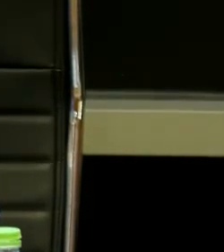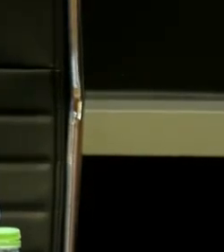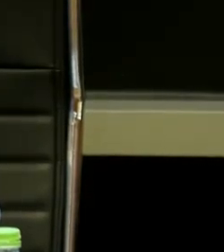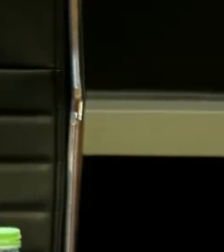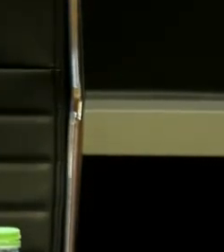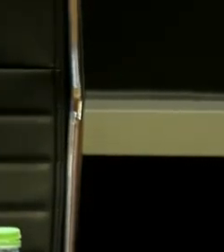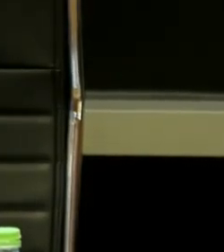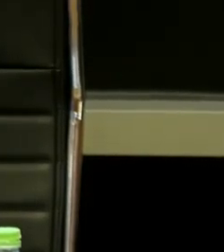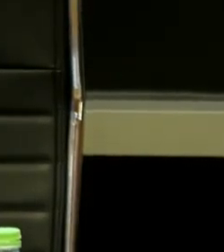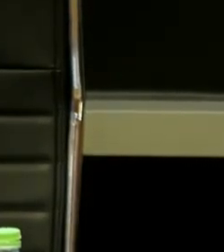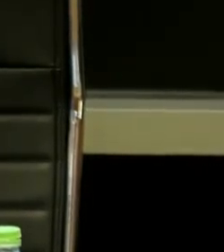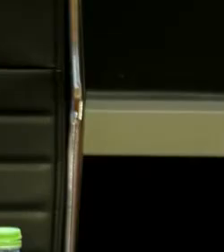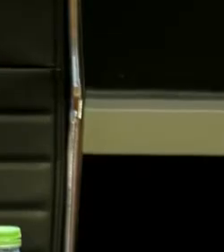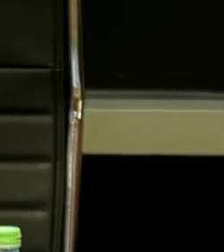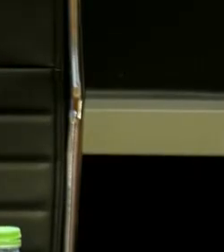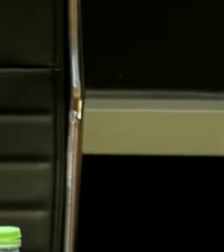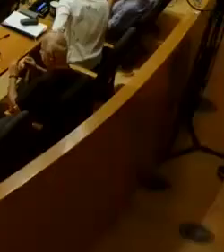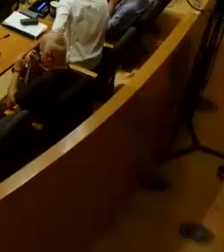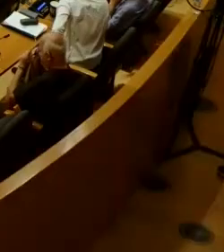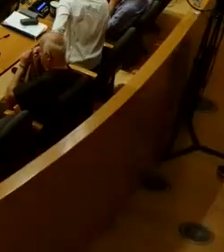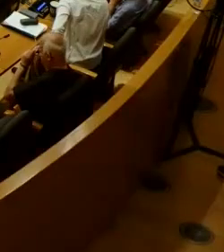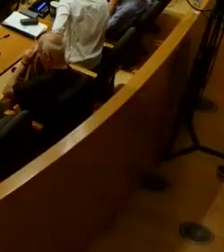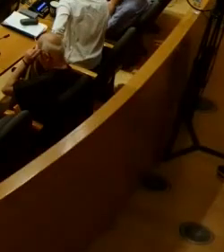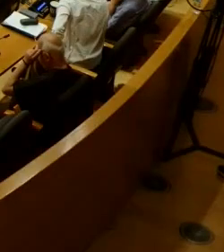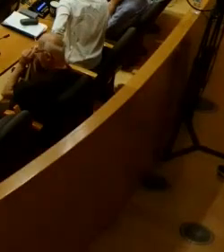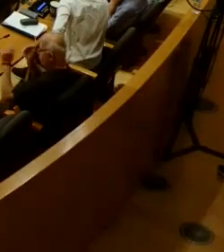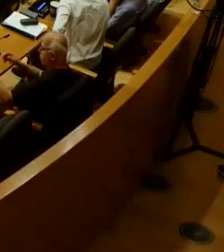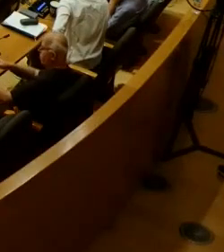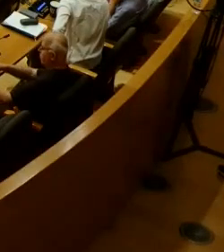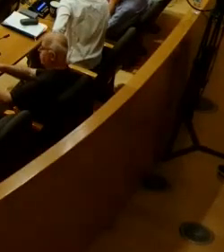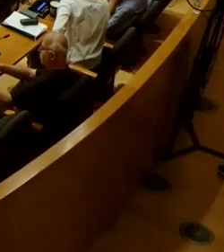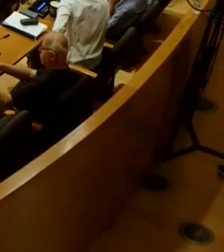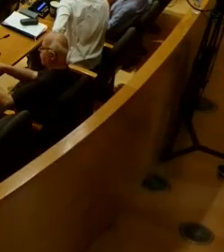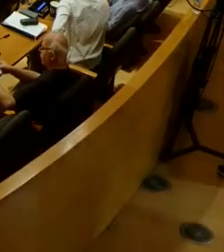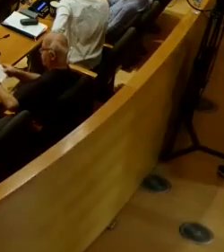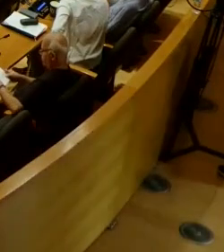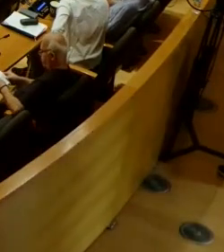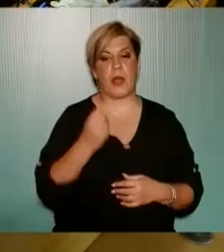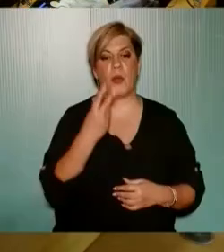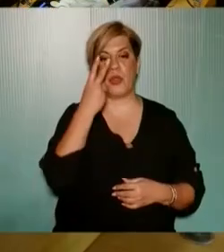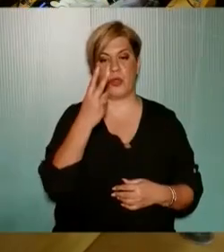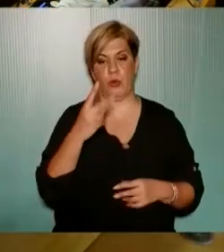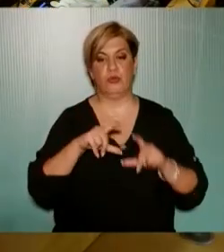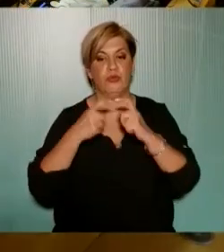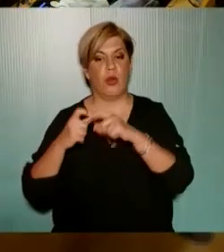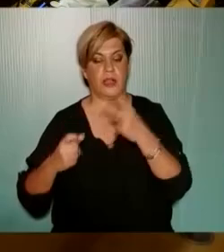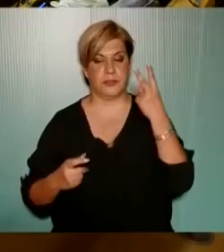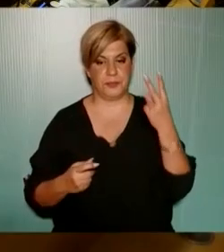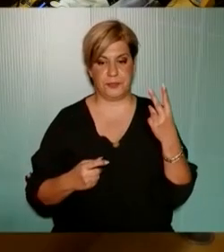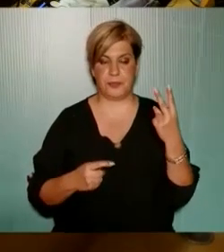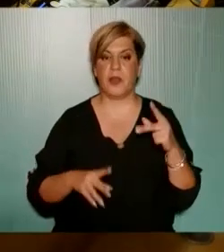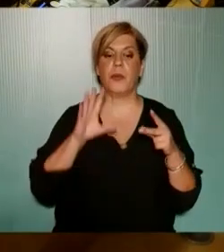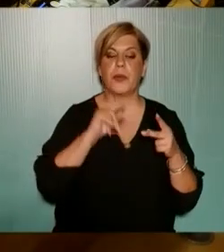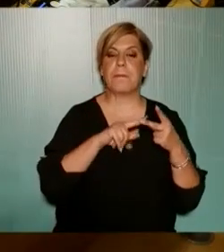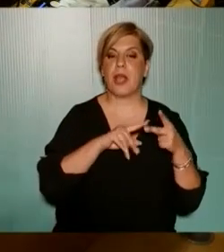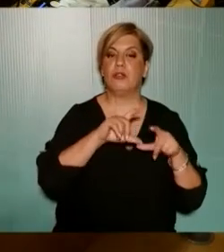ενημερώσουμε εγκέρωση Κύριε Δήμαρχη Κύριε Πρόεδρε Υπάρχουν δύο σχολές Η